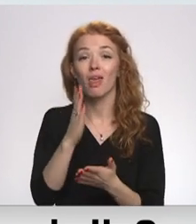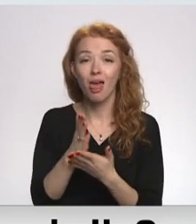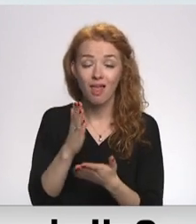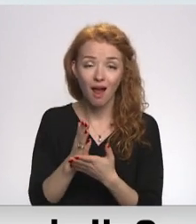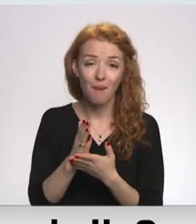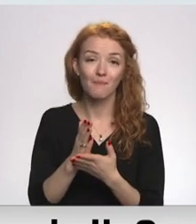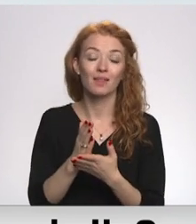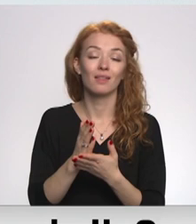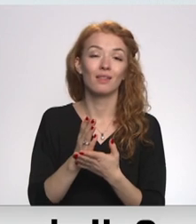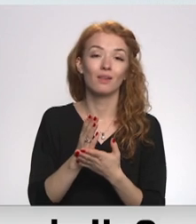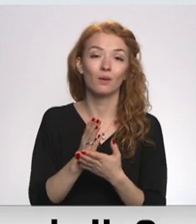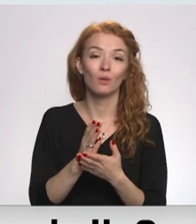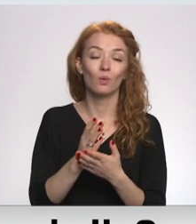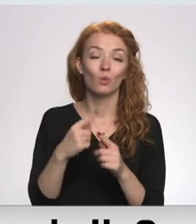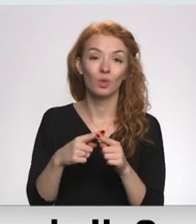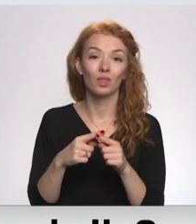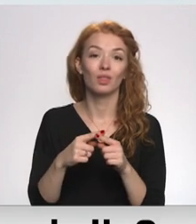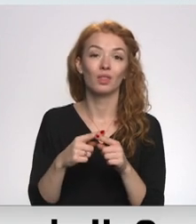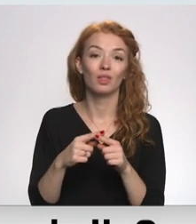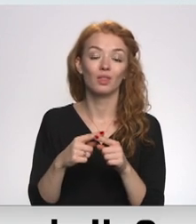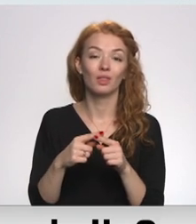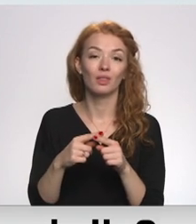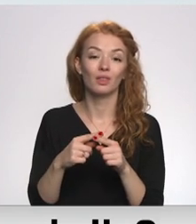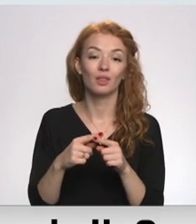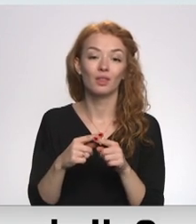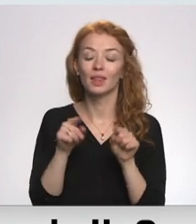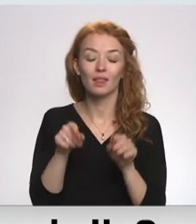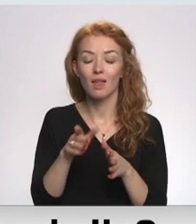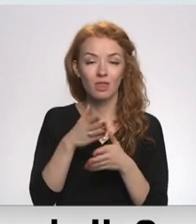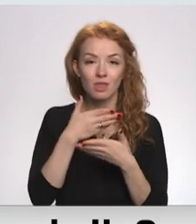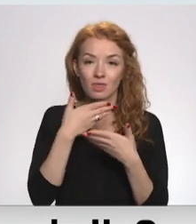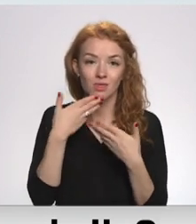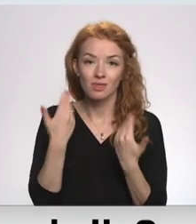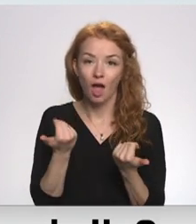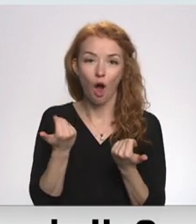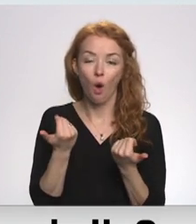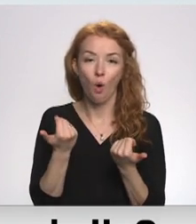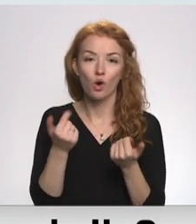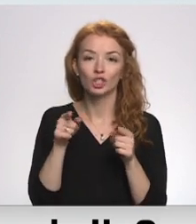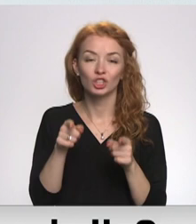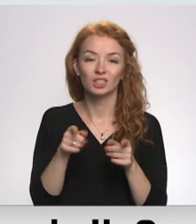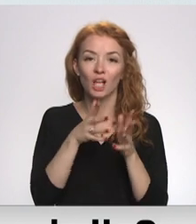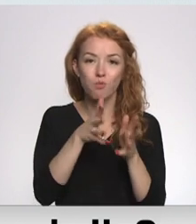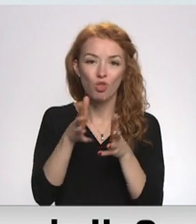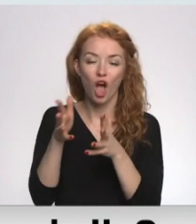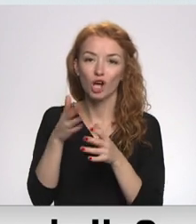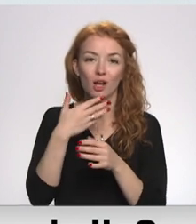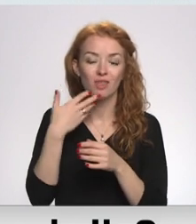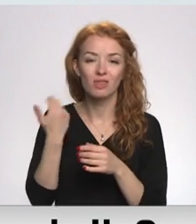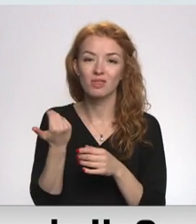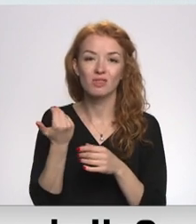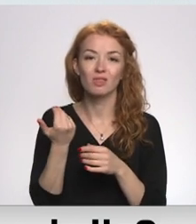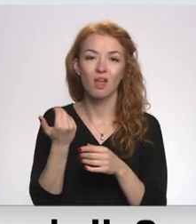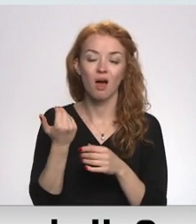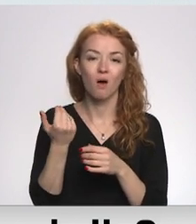noslēpt. Viņu, manuprāt, vispār šī sabotāža nav pārsteigums, ka tāda ir bijusi